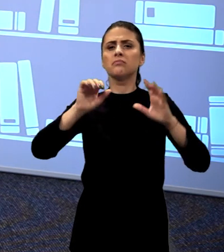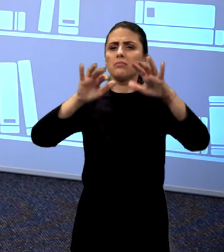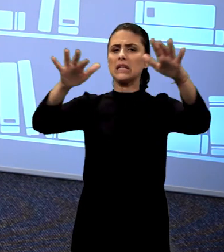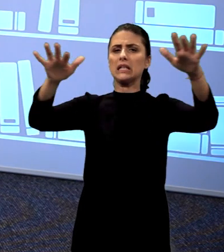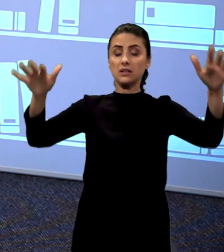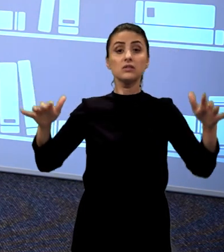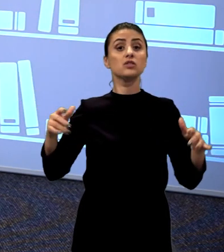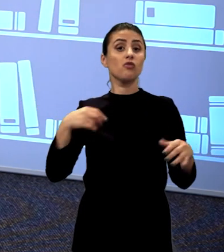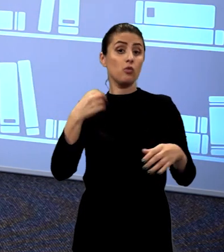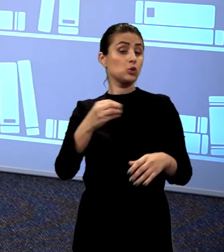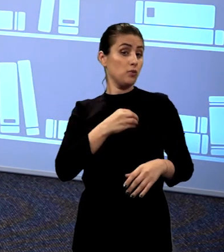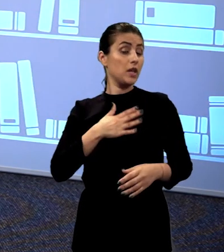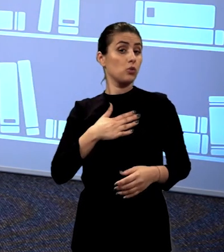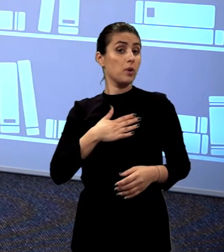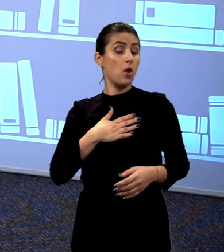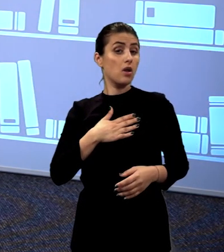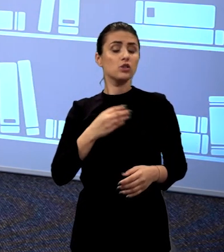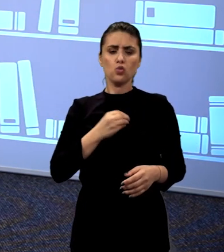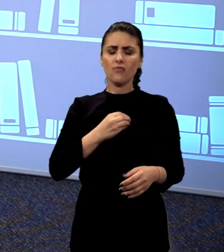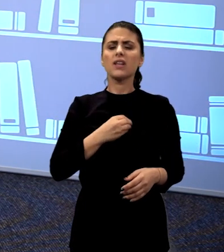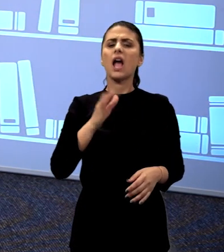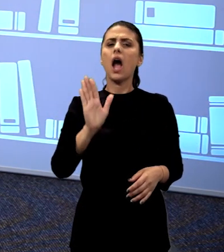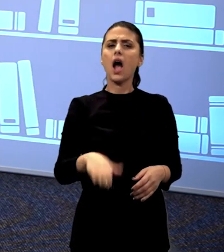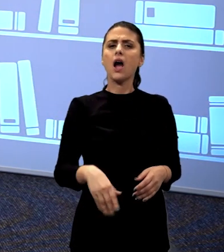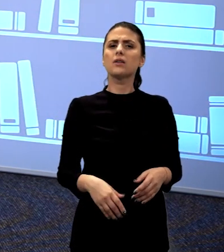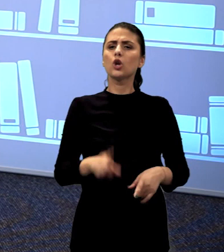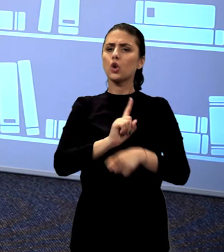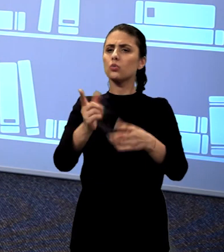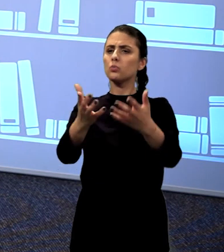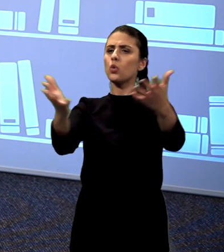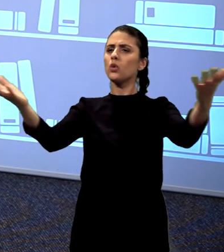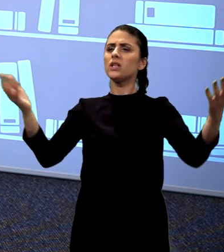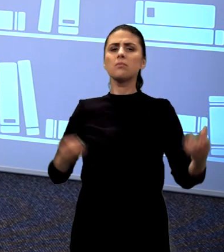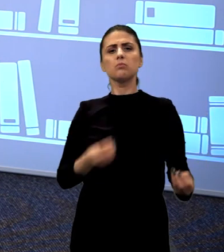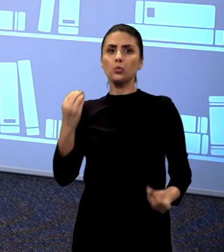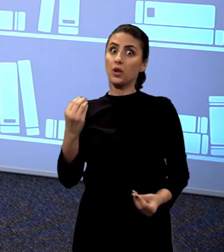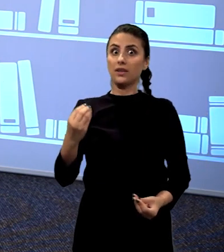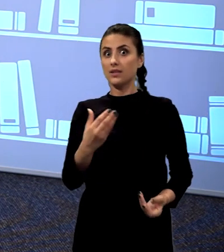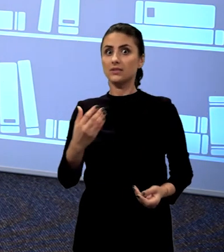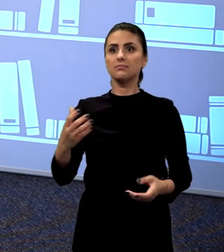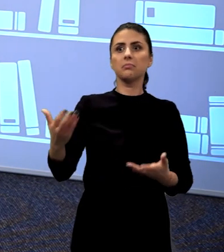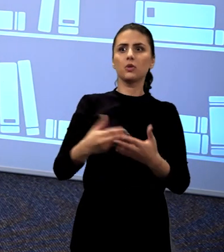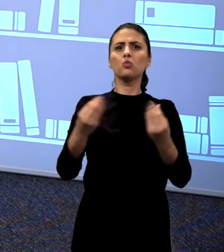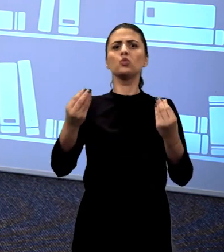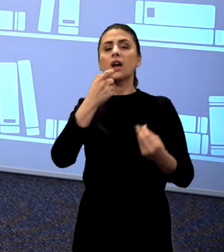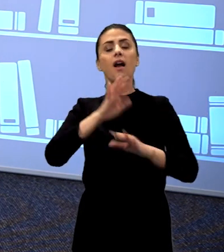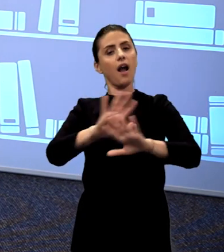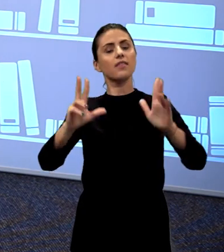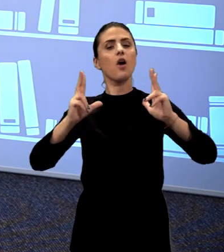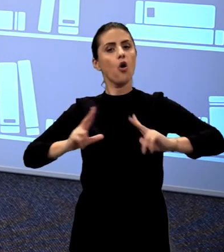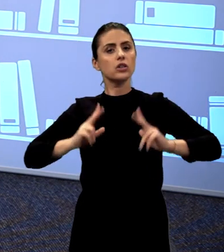mele. Și voi zice sufletului meu, suflete, ai multe bunătăți strânse pentru mulți ani. Odihnește-te,